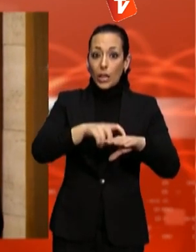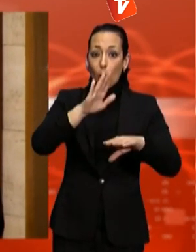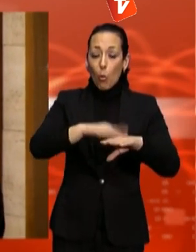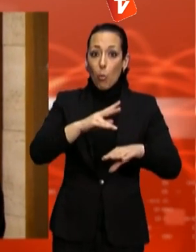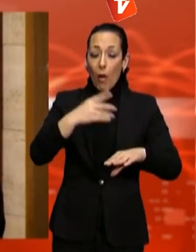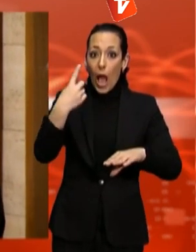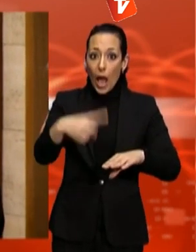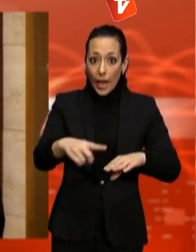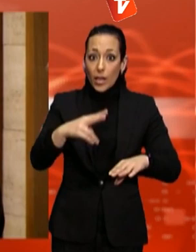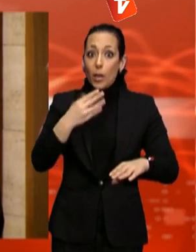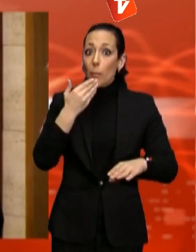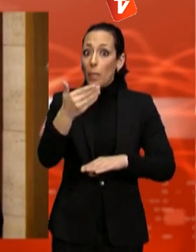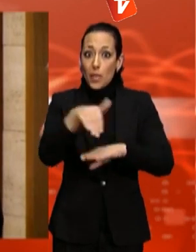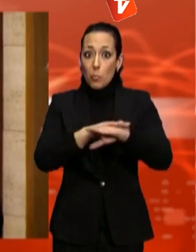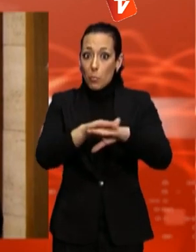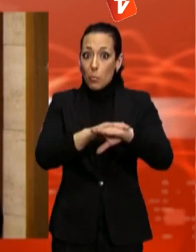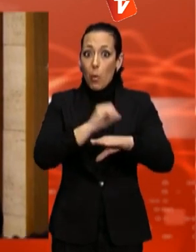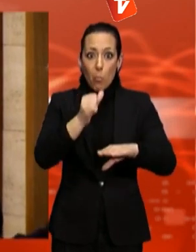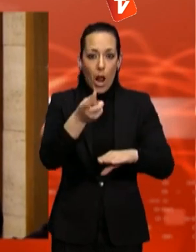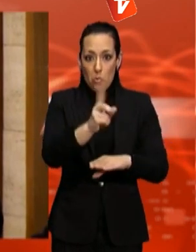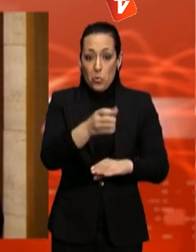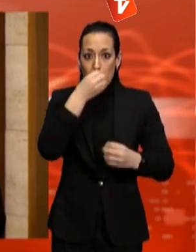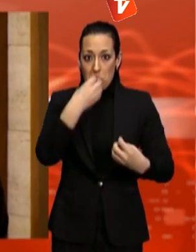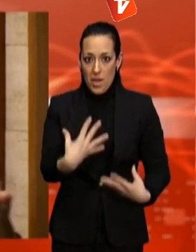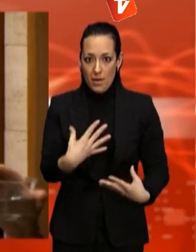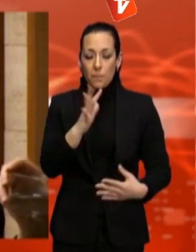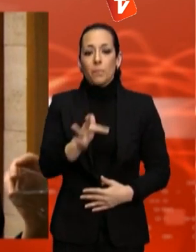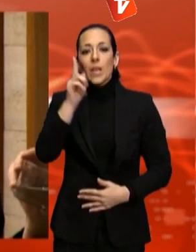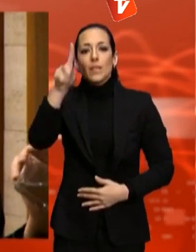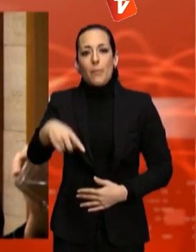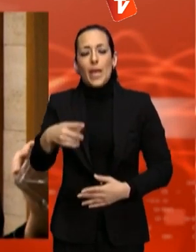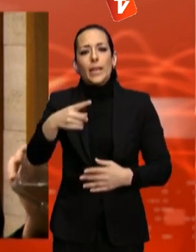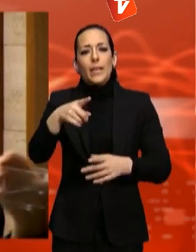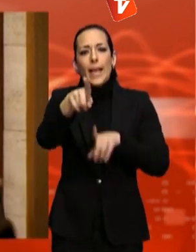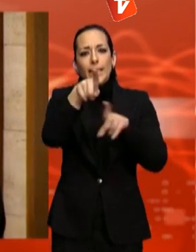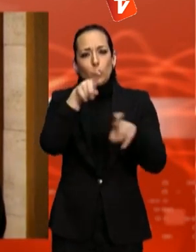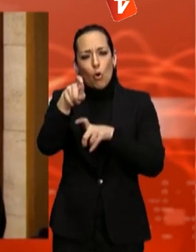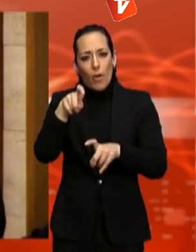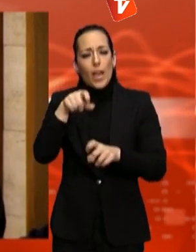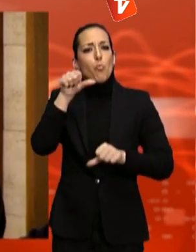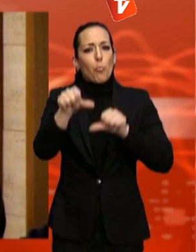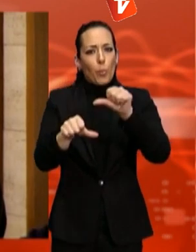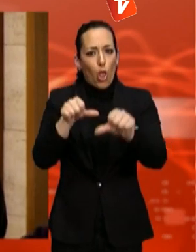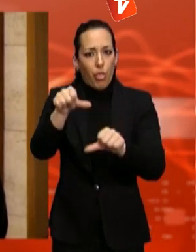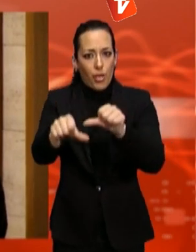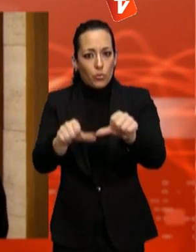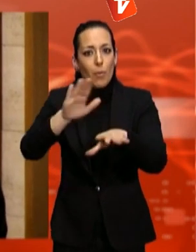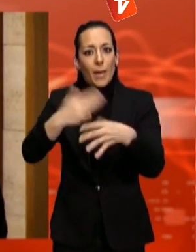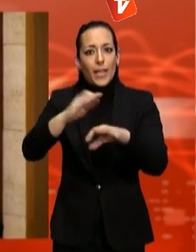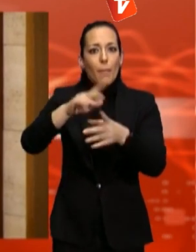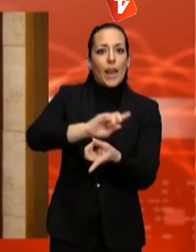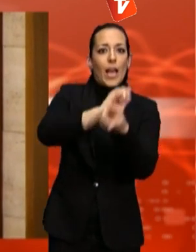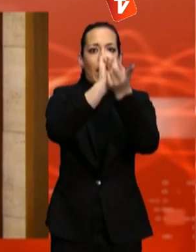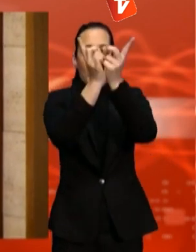aviat possible quins són els compromisos del nou alcalde o alcaldessa, com i de quina manera es farà el procés de regeneració profunda de l